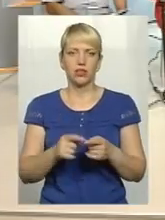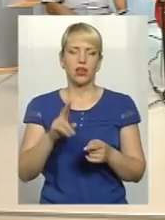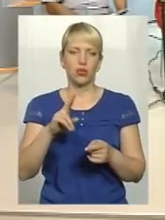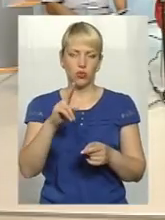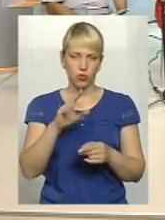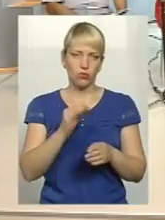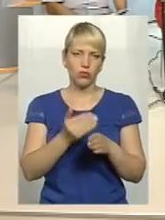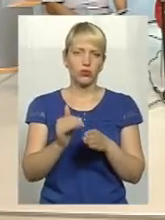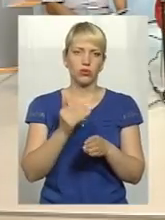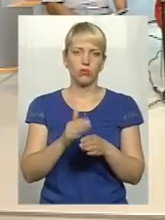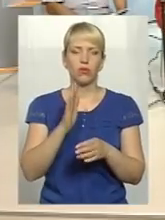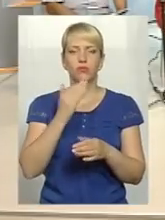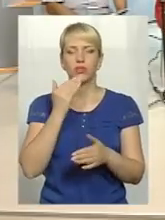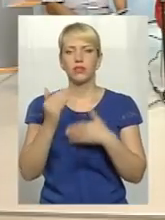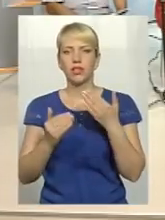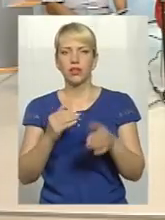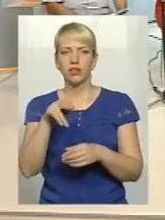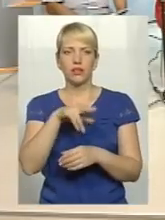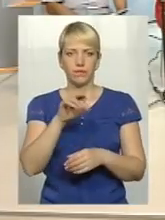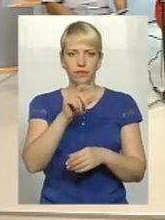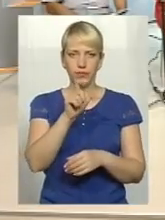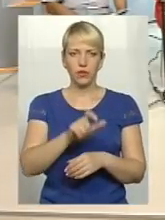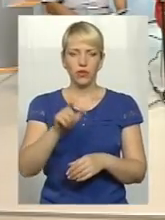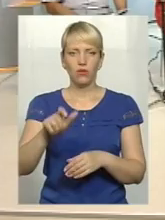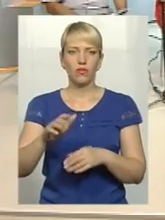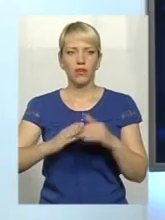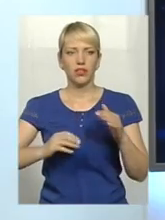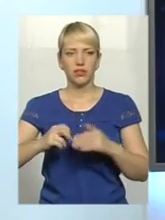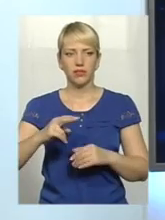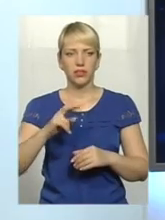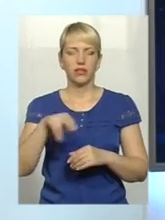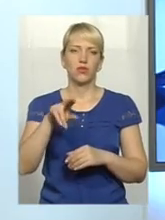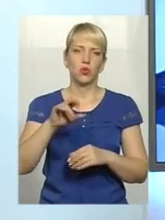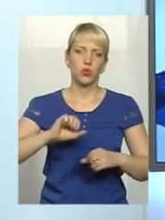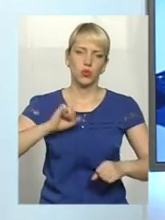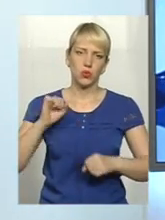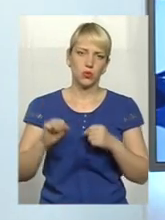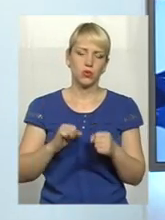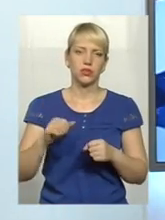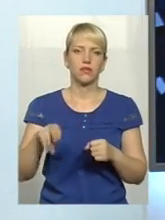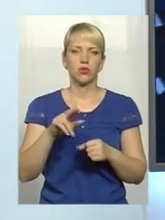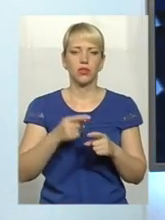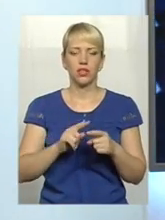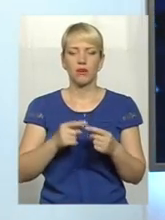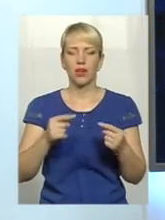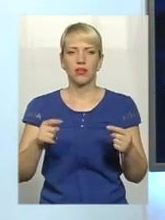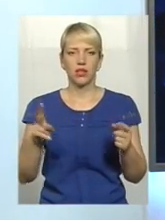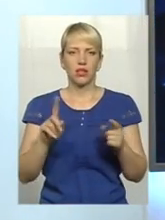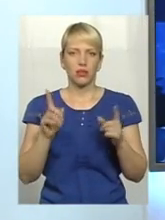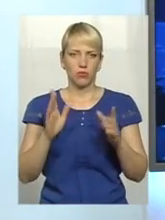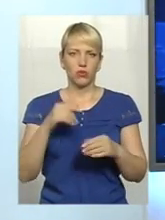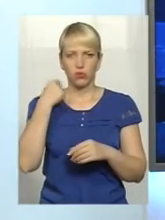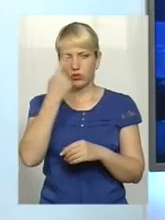до фахівців, і до друзів, і до тих методів, які будуть його